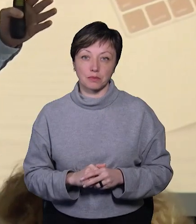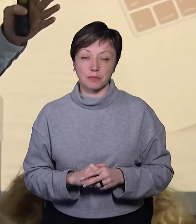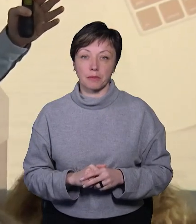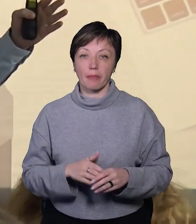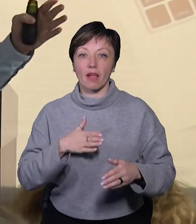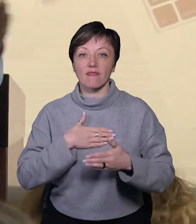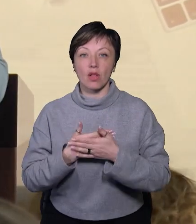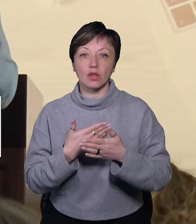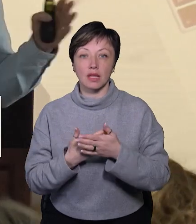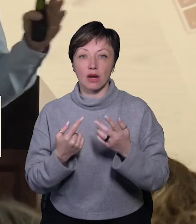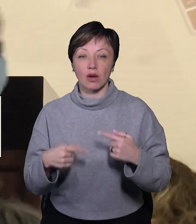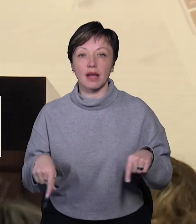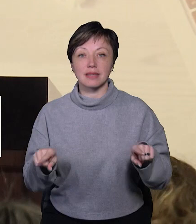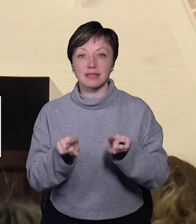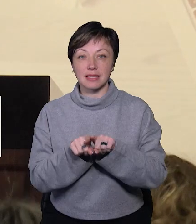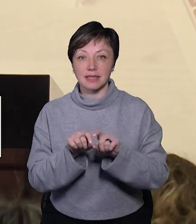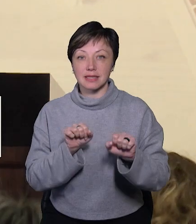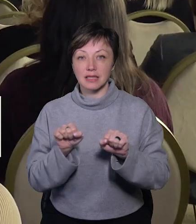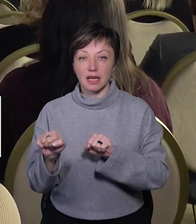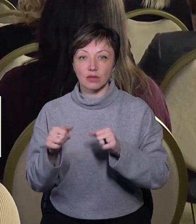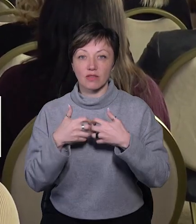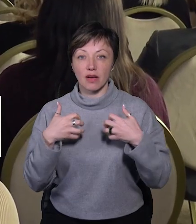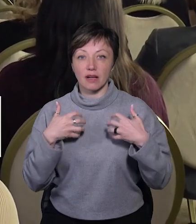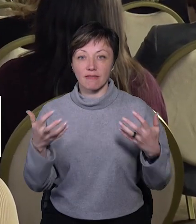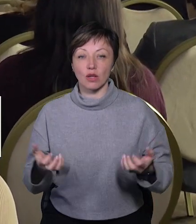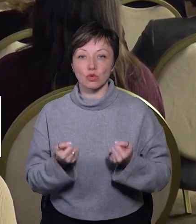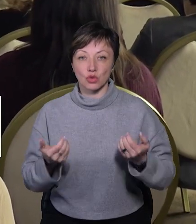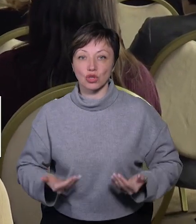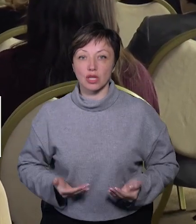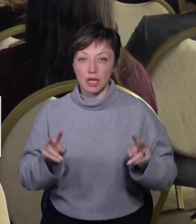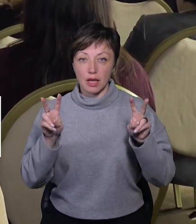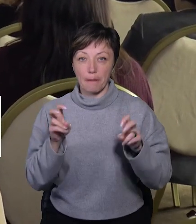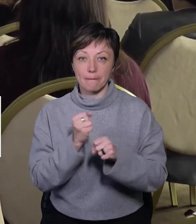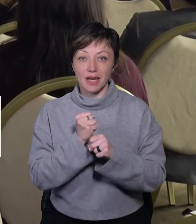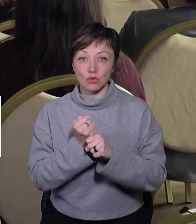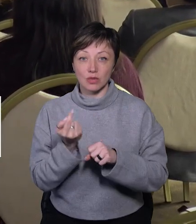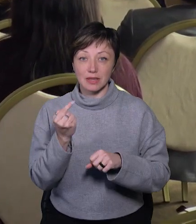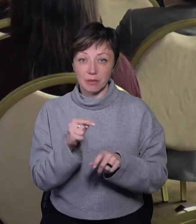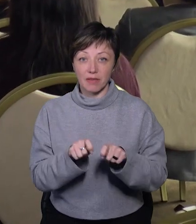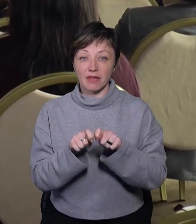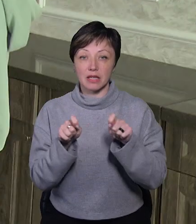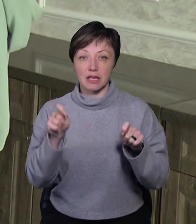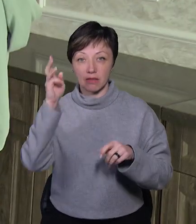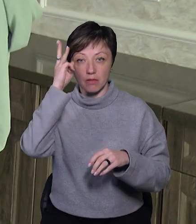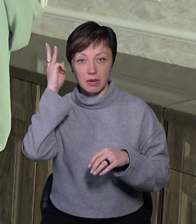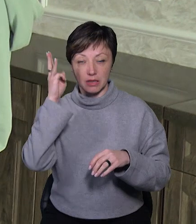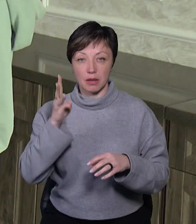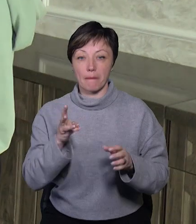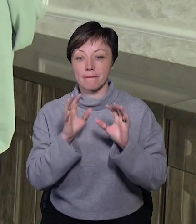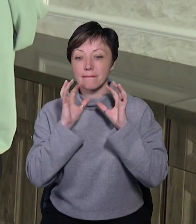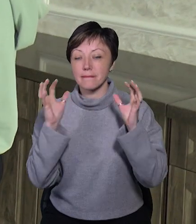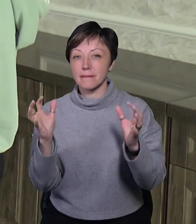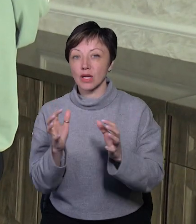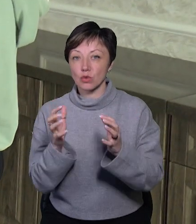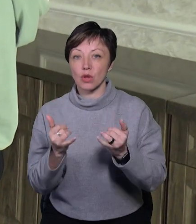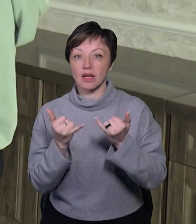Волонтери громадської організації захисту тварин «Врятуй життя» нині працюють над тим, аби відкрити у Хмельницькому притулок для